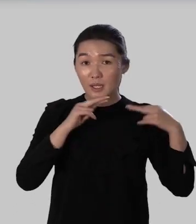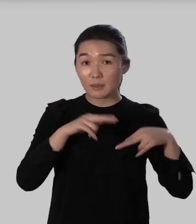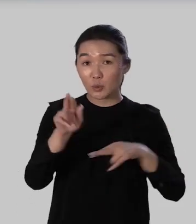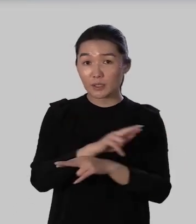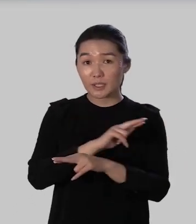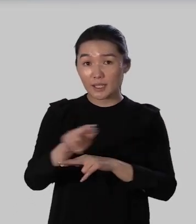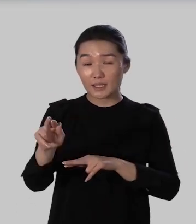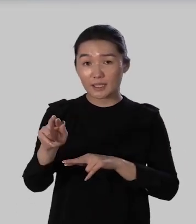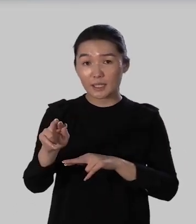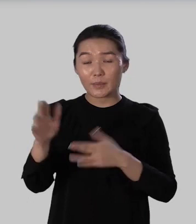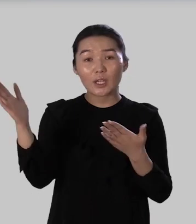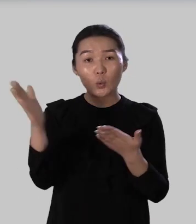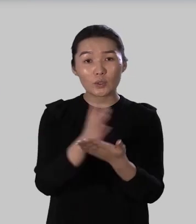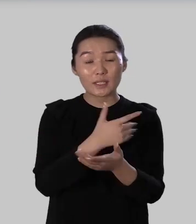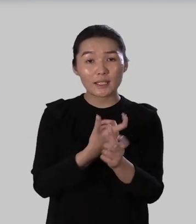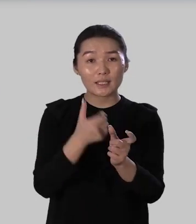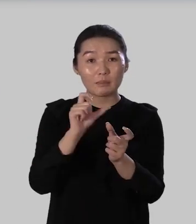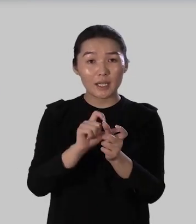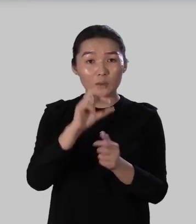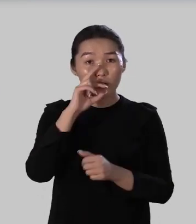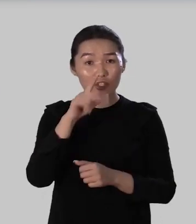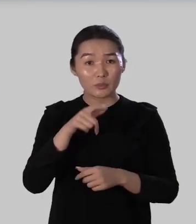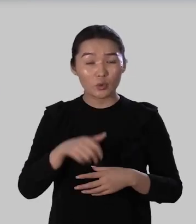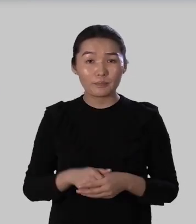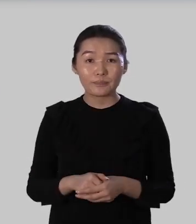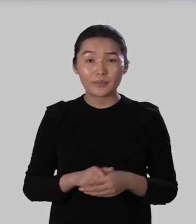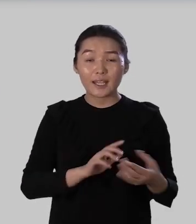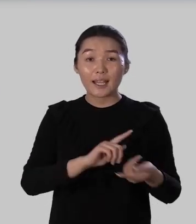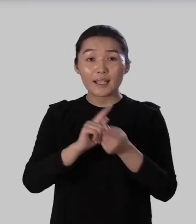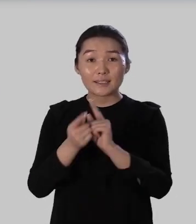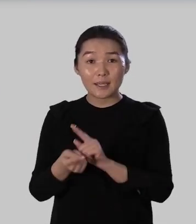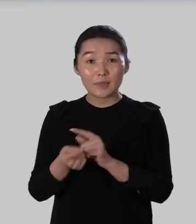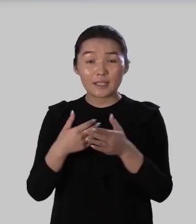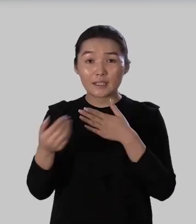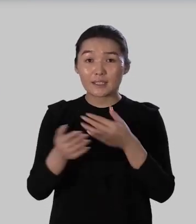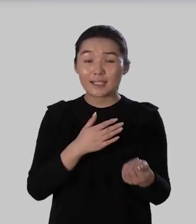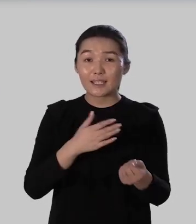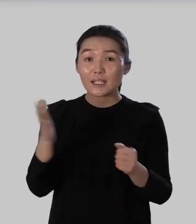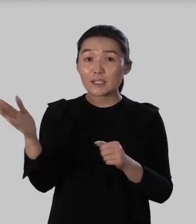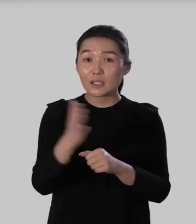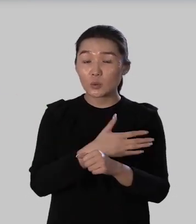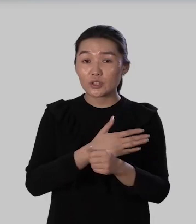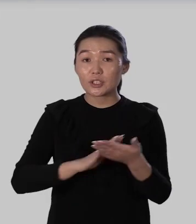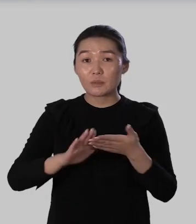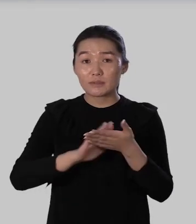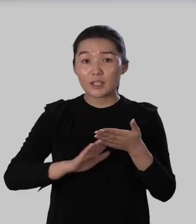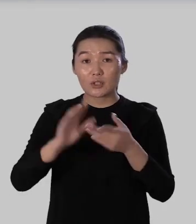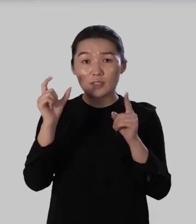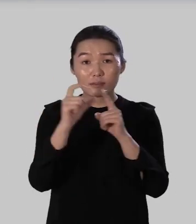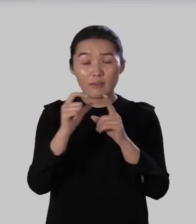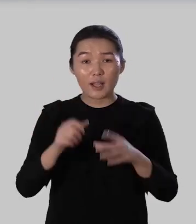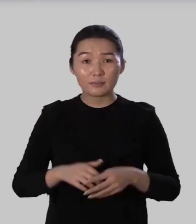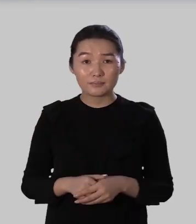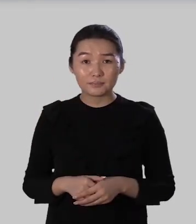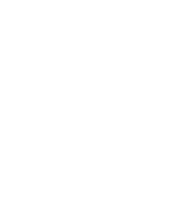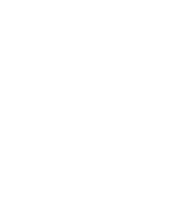поработаем редакторами и устраним эту речевую ошибку замените или исключите повторяющиеся